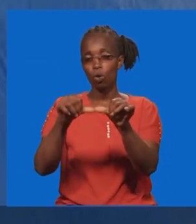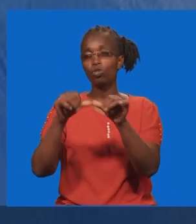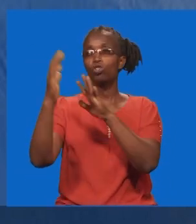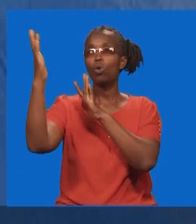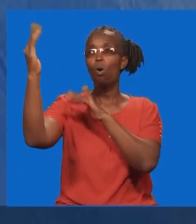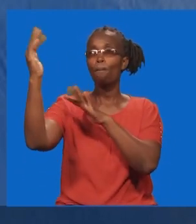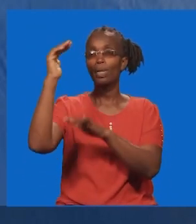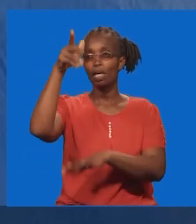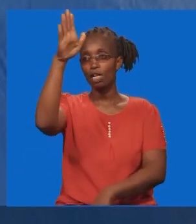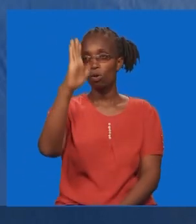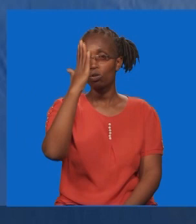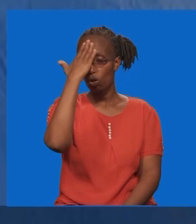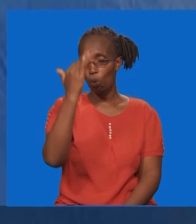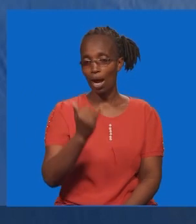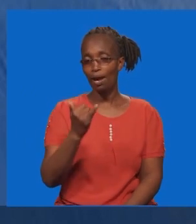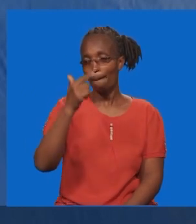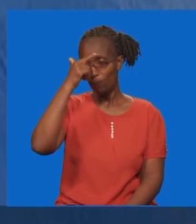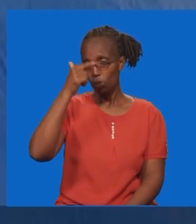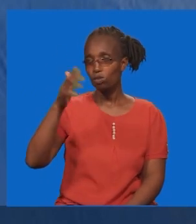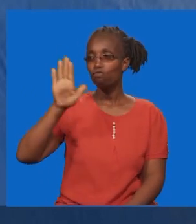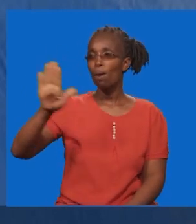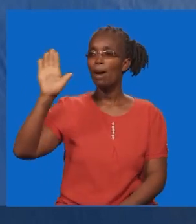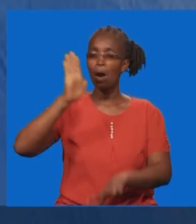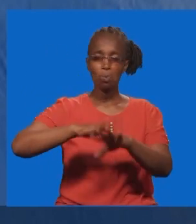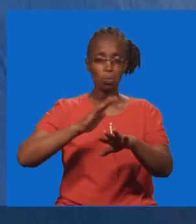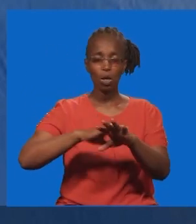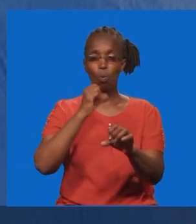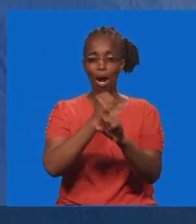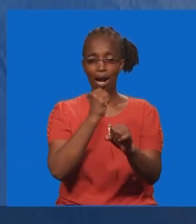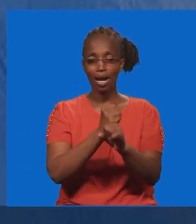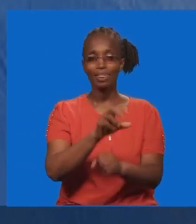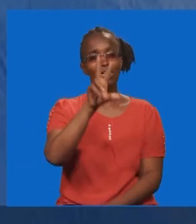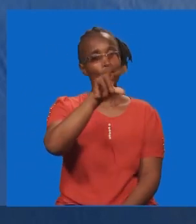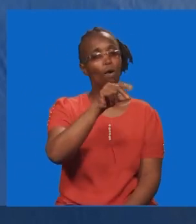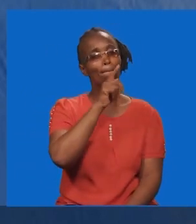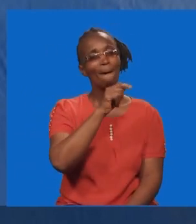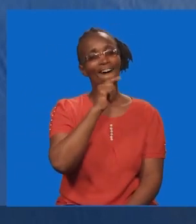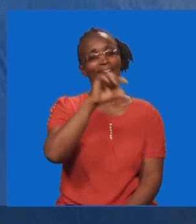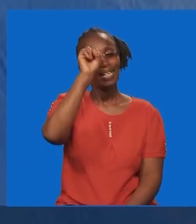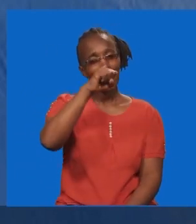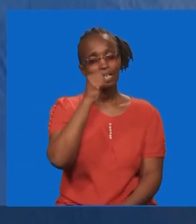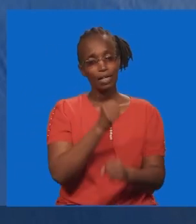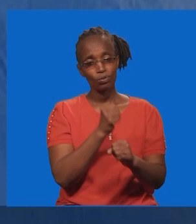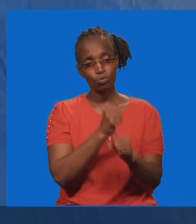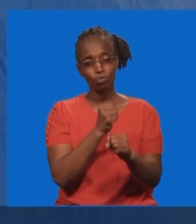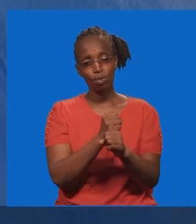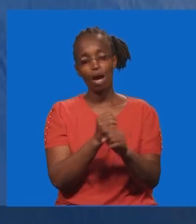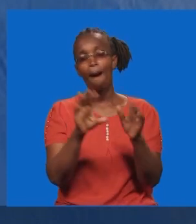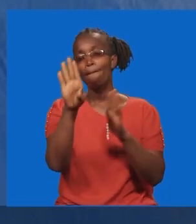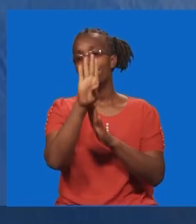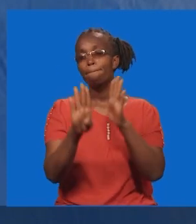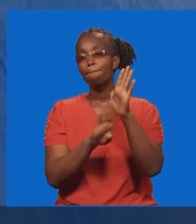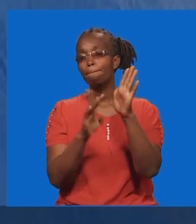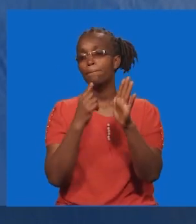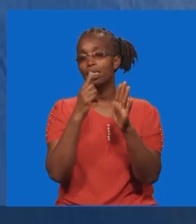ninajua mambo maku na matendo maku ambayo ya meafanya. Akuna wanandamu anaweza kuyafanya. Mandiko ya mungu inatuambia kwamba